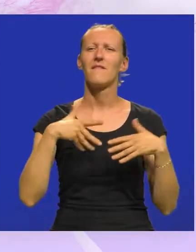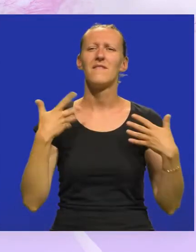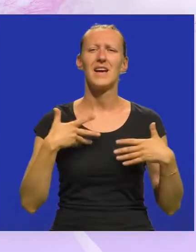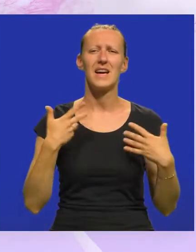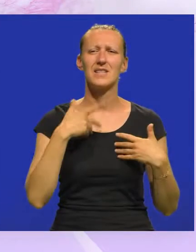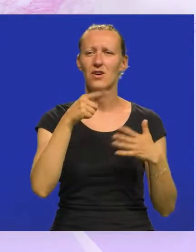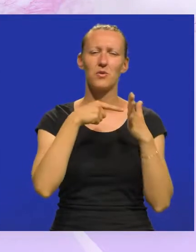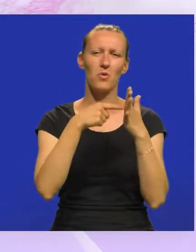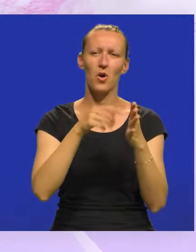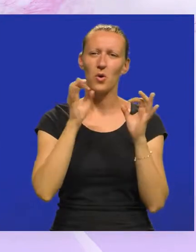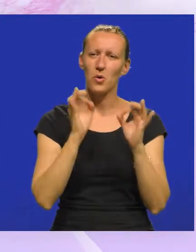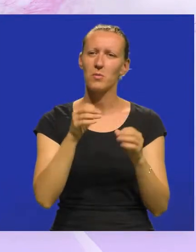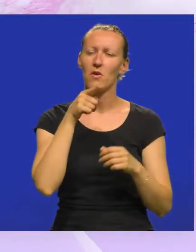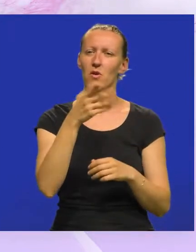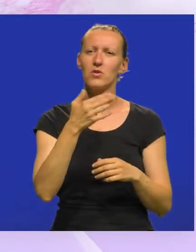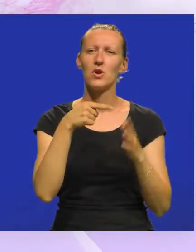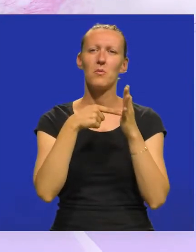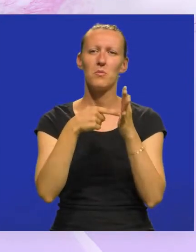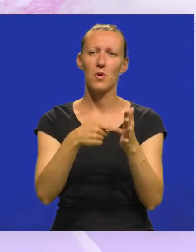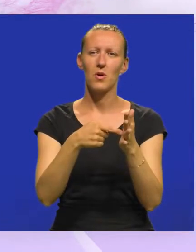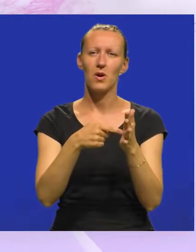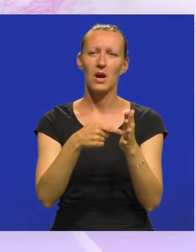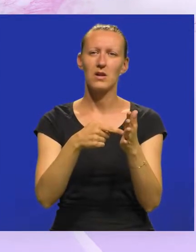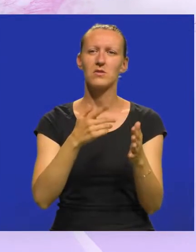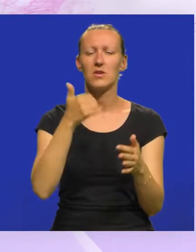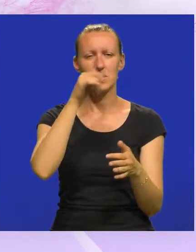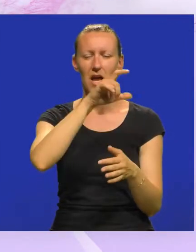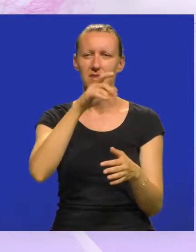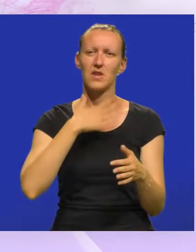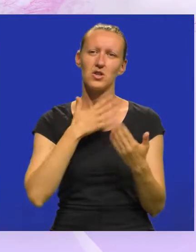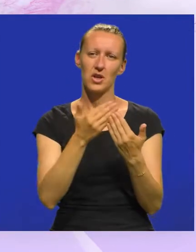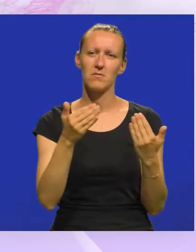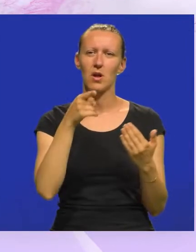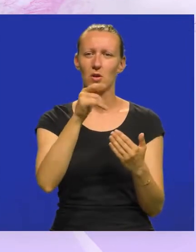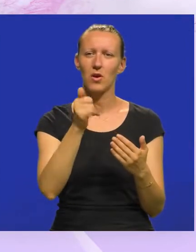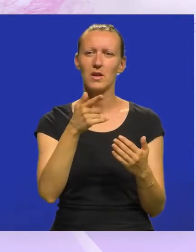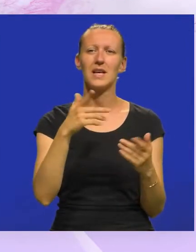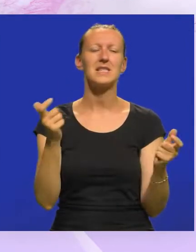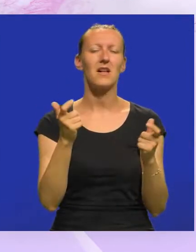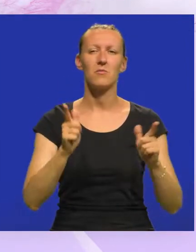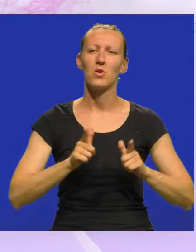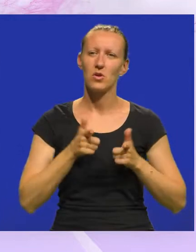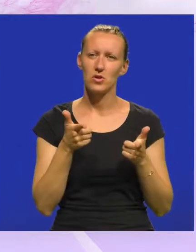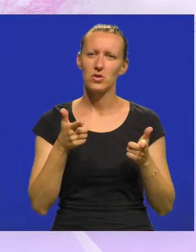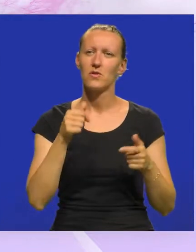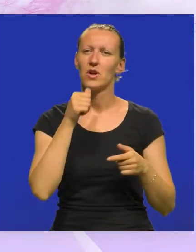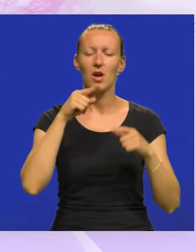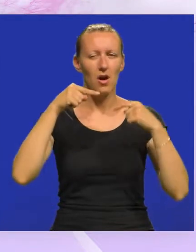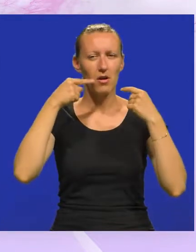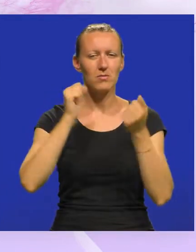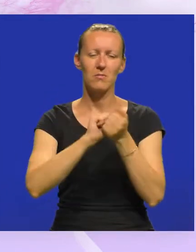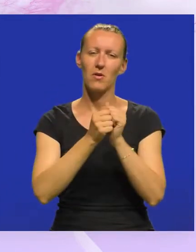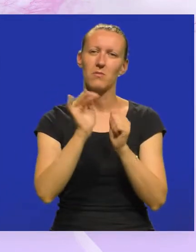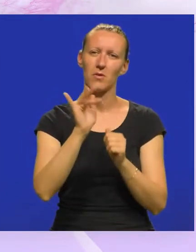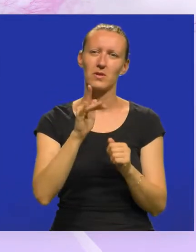veseli. Oni pokazuju upravo ono što pokazuje naziv naše izložbe, a to je Slavimo život i osmijehom